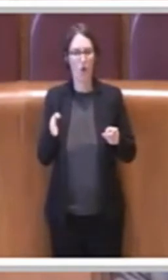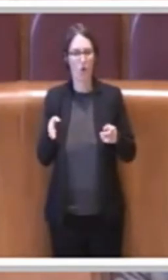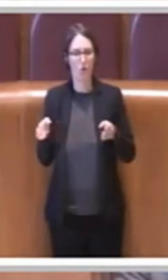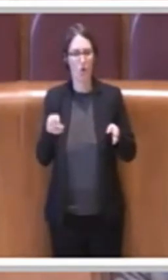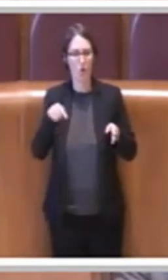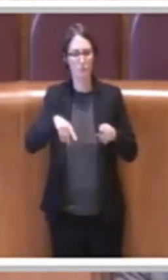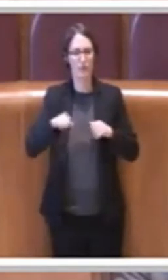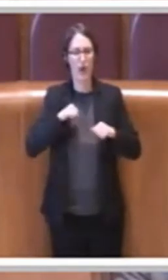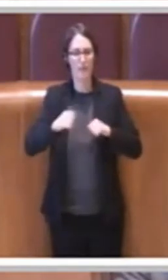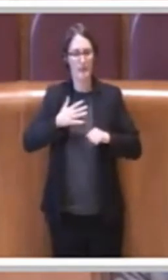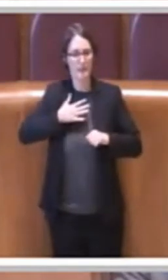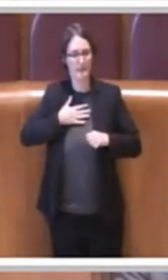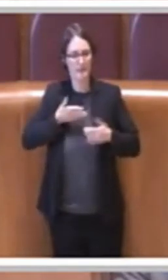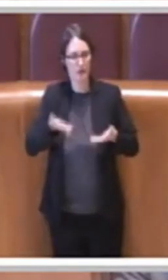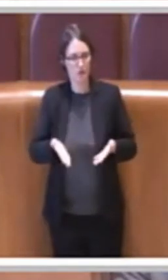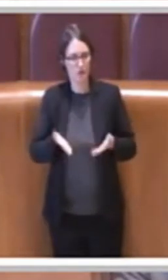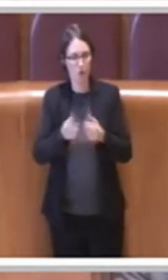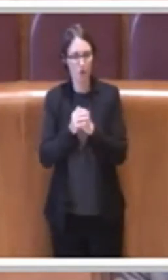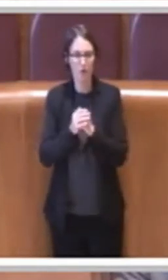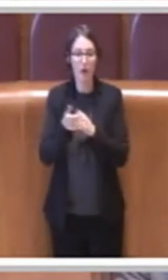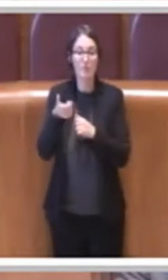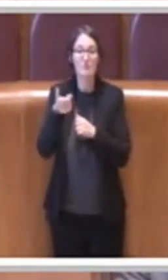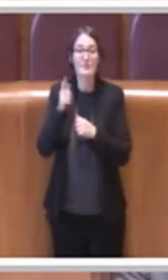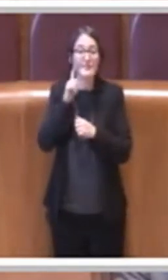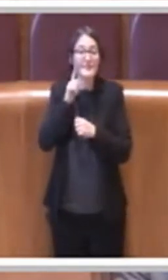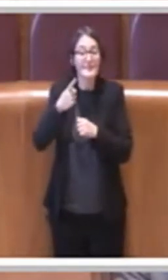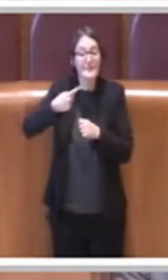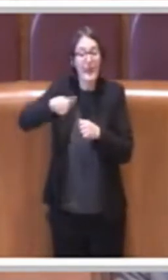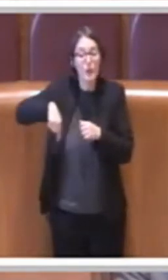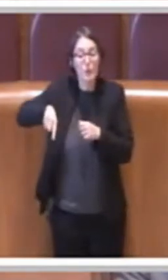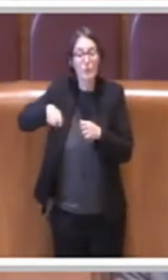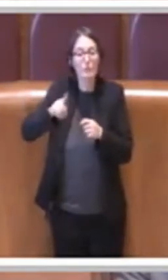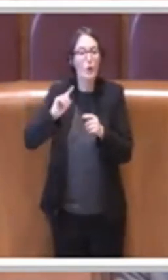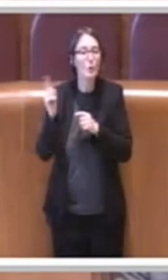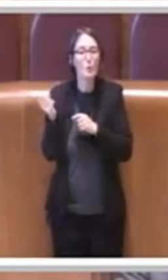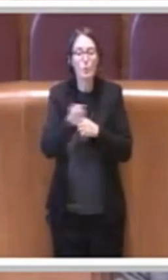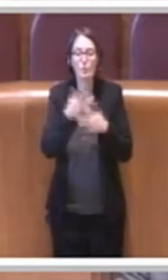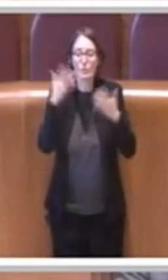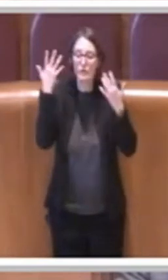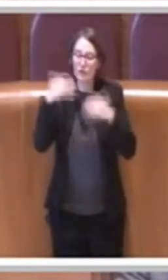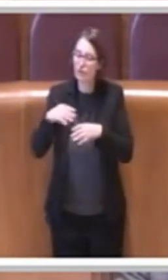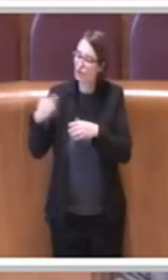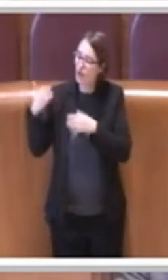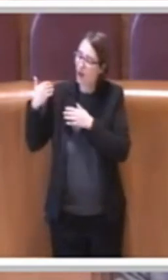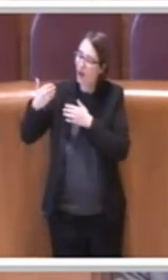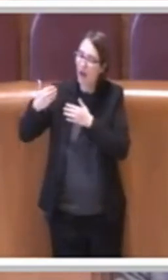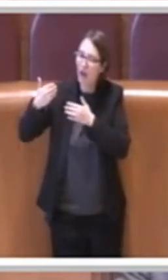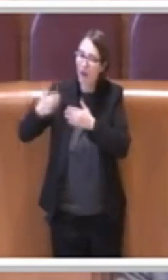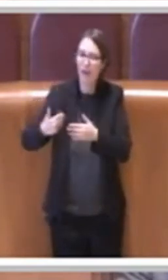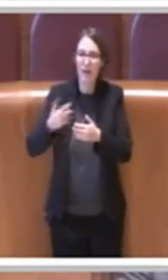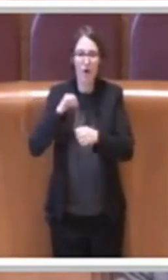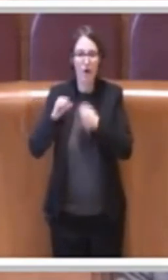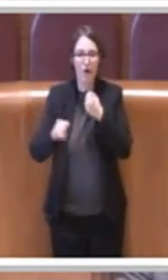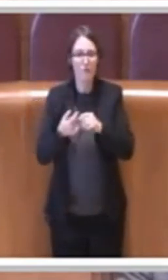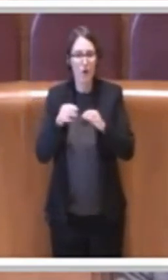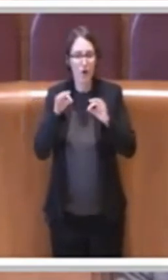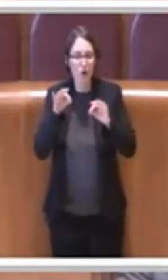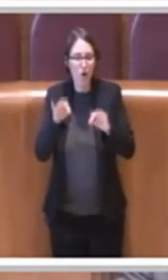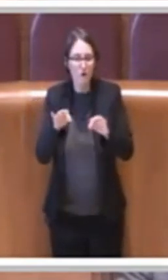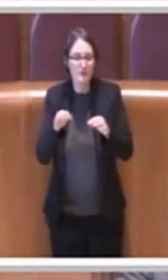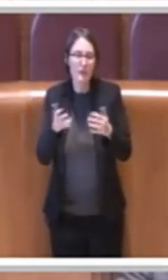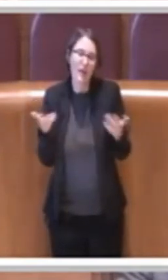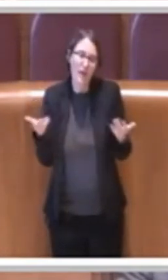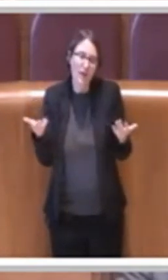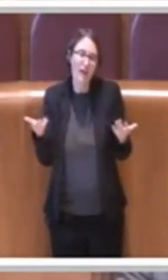Perché se tutti avessero fatto così, noi non avremmo dovuto con l'esercizio in questi tre anni e mezzo,